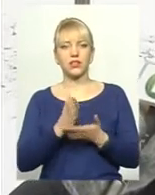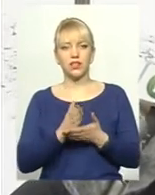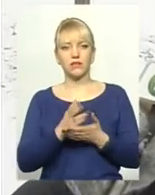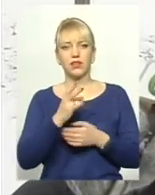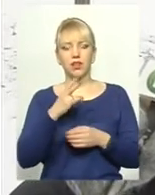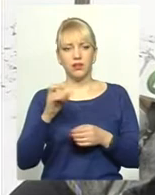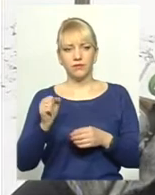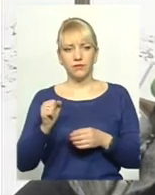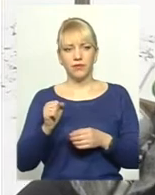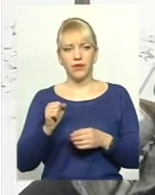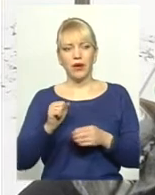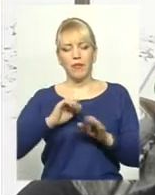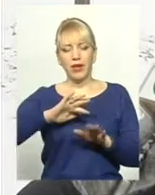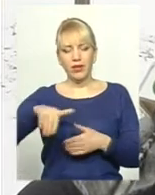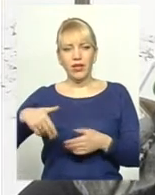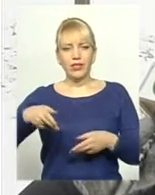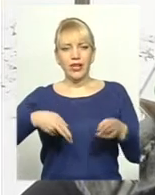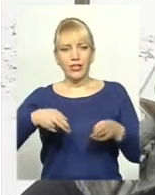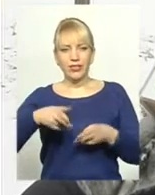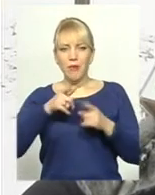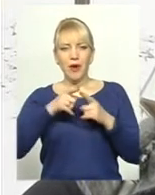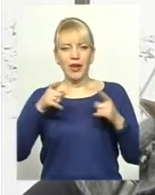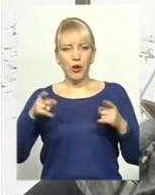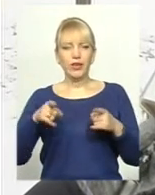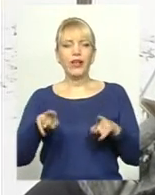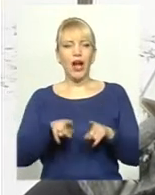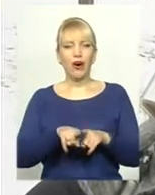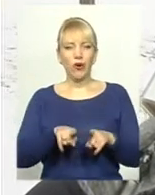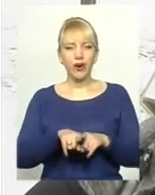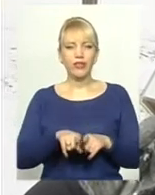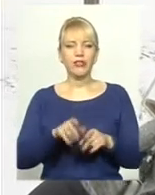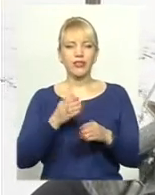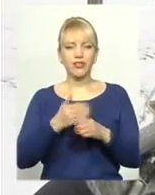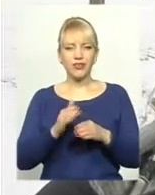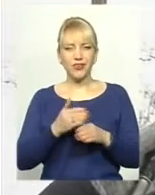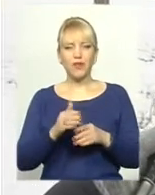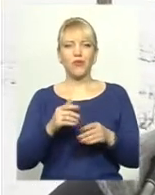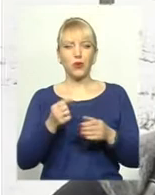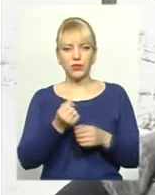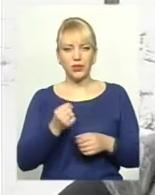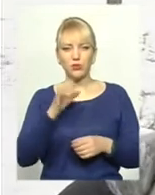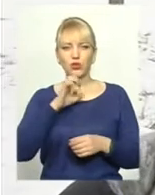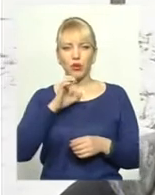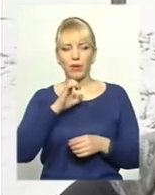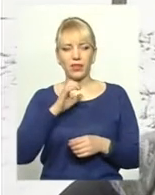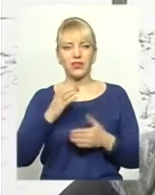післястерилізаційному періоді. Також частково отримуються собаки, які